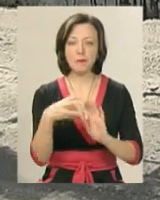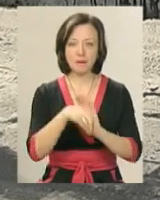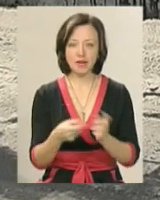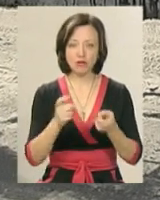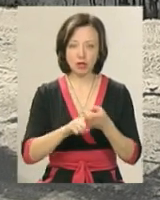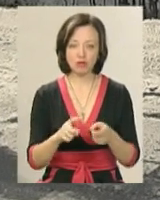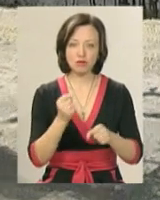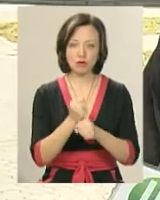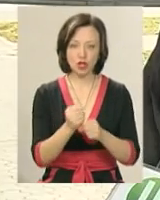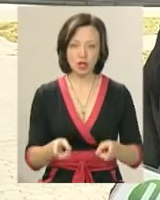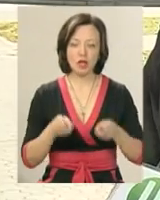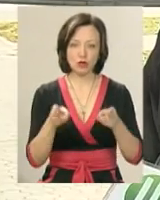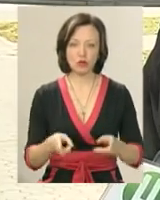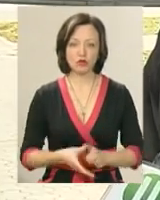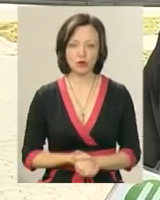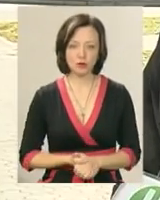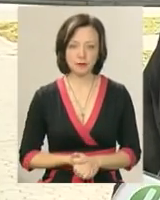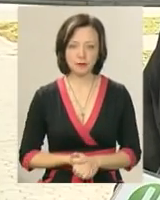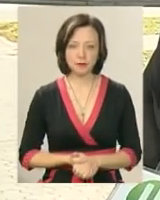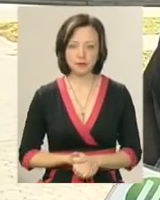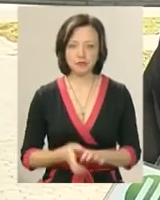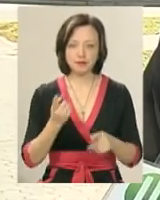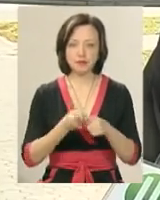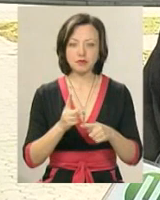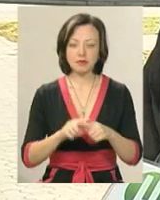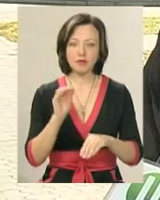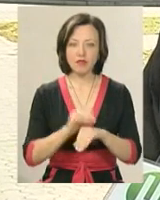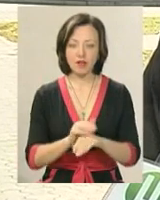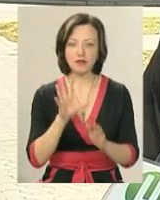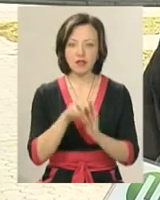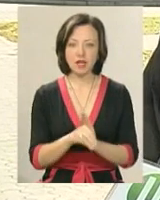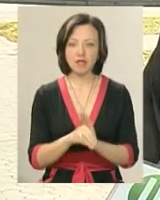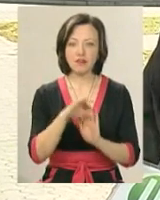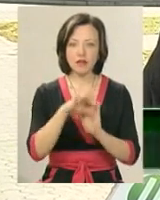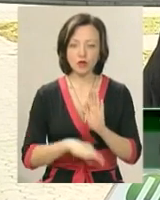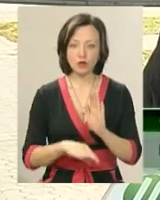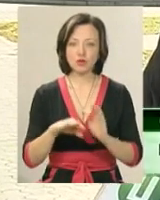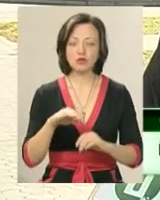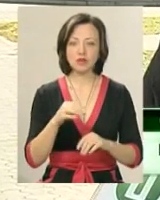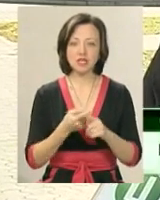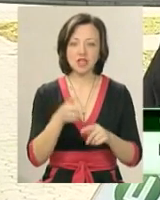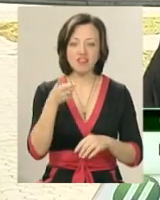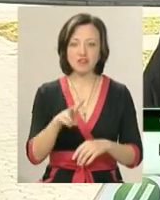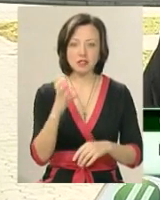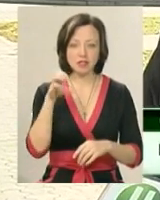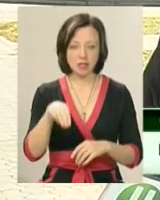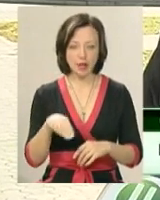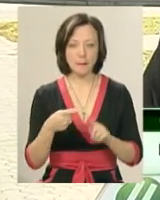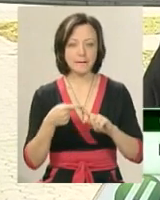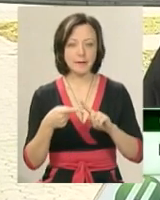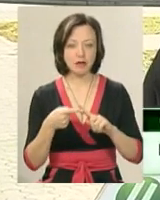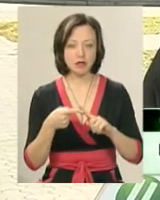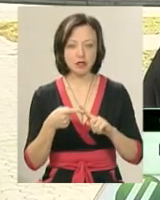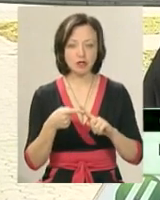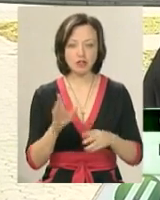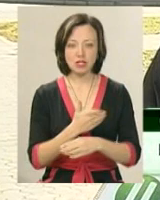вчинення злочину. По даному факту внесені відомості до ЄРДР за двома статтями. Перша